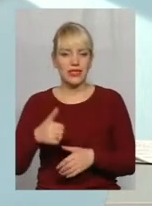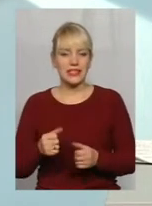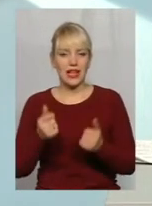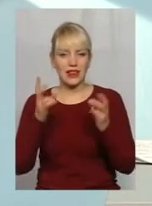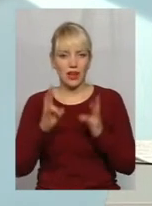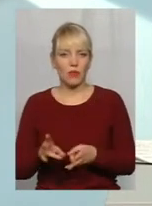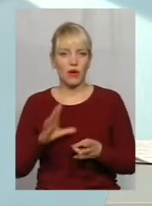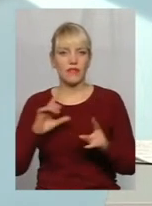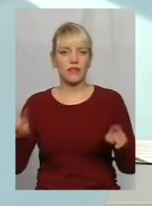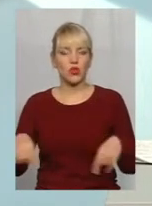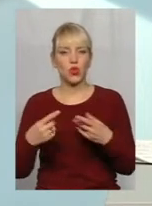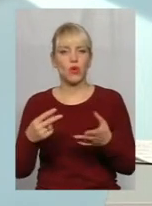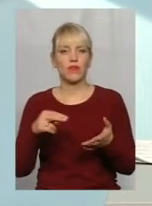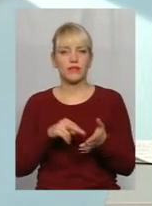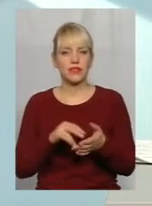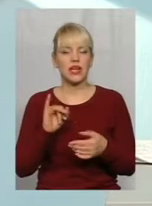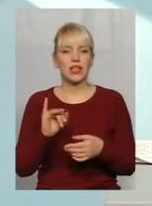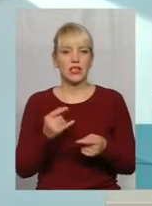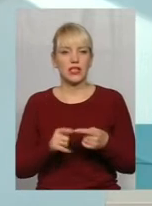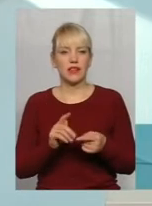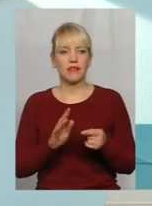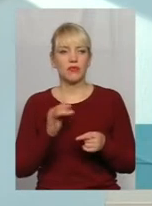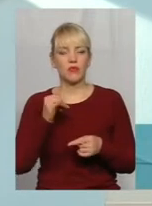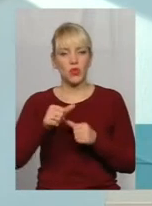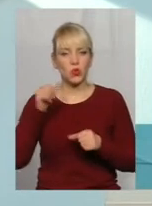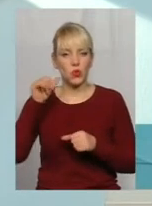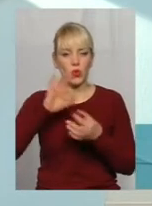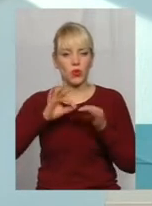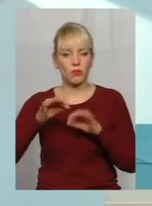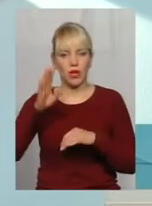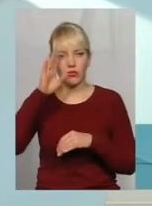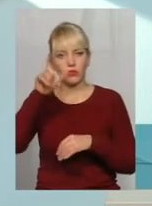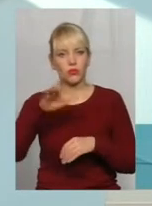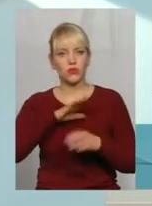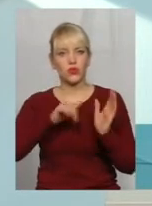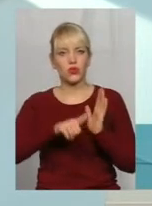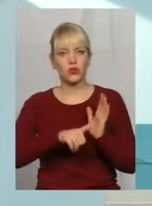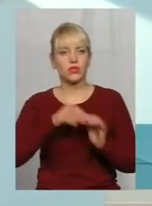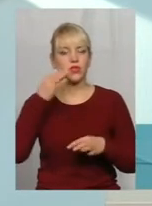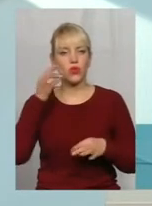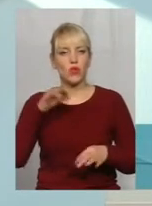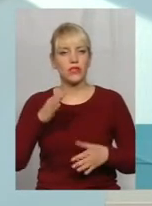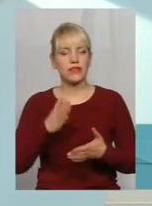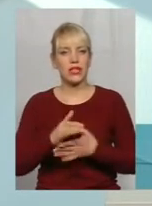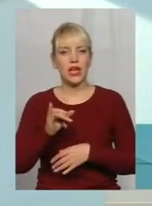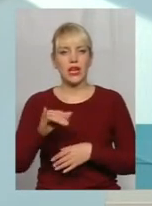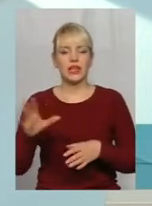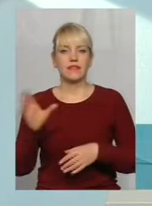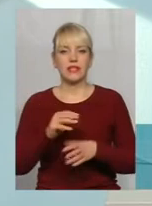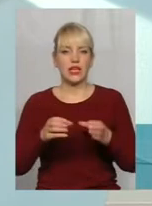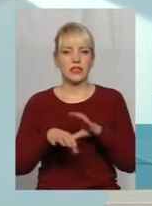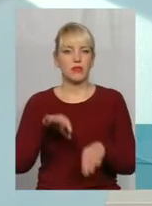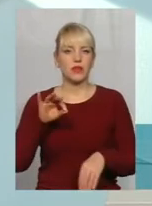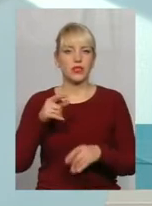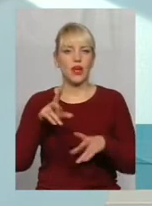на етапах Кубка Європи і світу. Минулу Олімпіаду він був шостий, досвід є. Фактично вся збірна